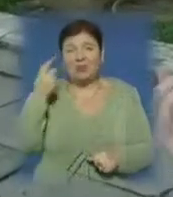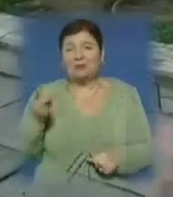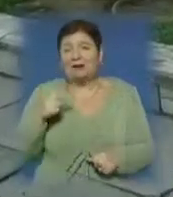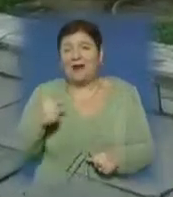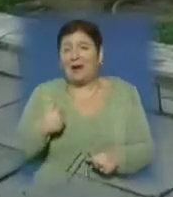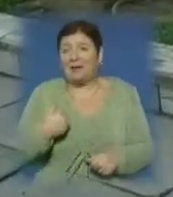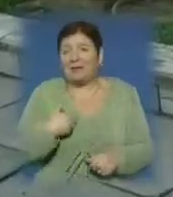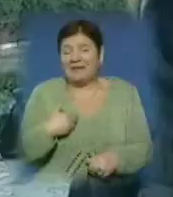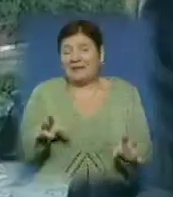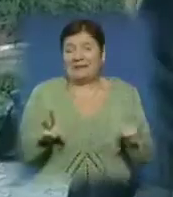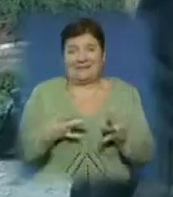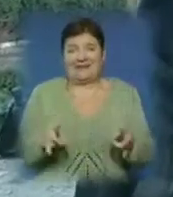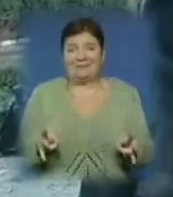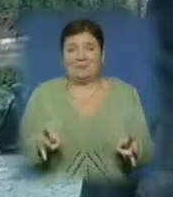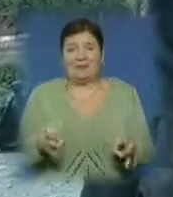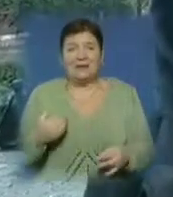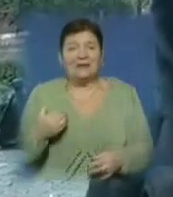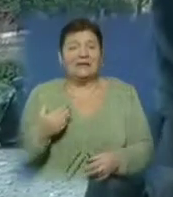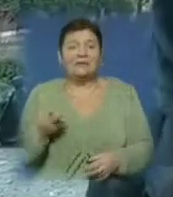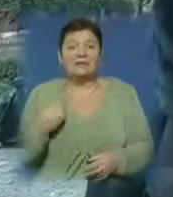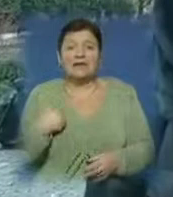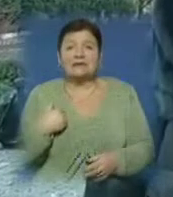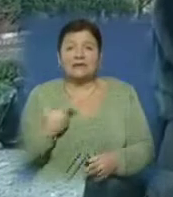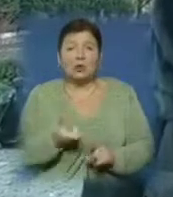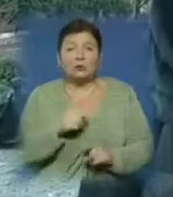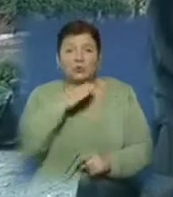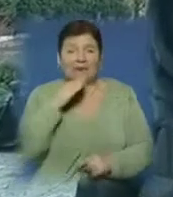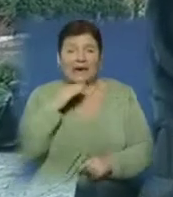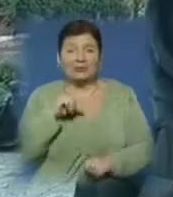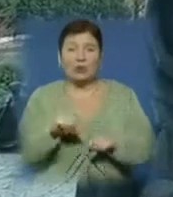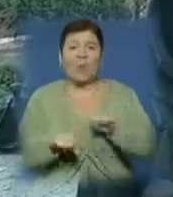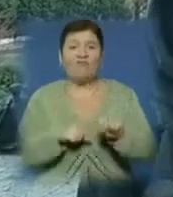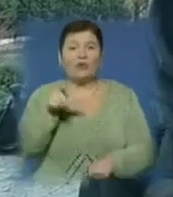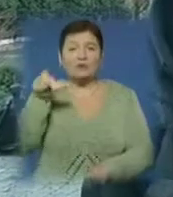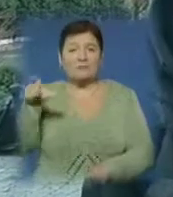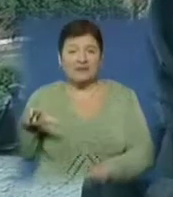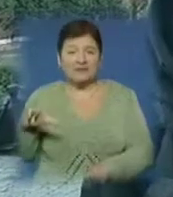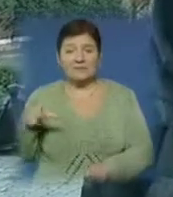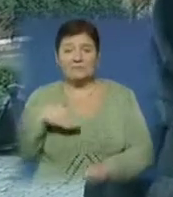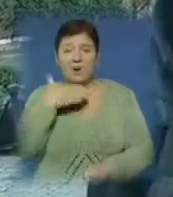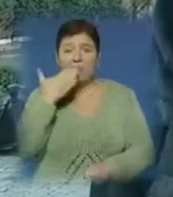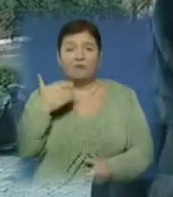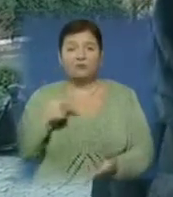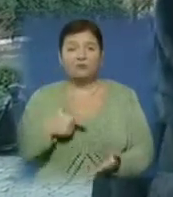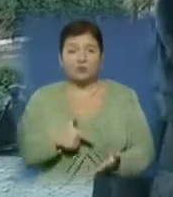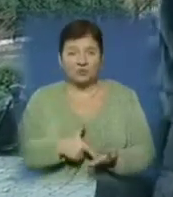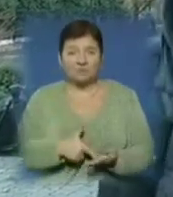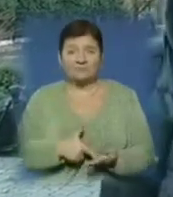не треба. В принципі, в нас дуже багато велосипедистів в Іжгороді і